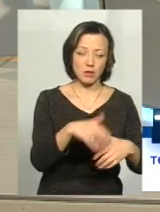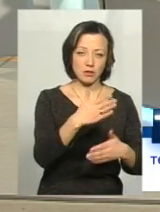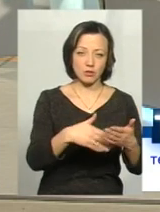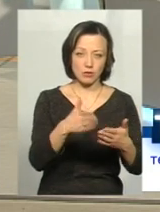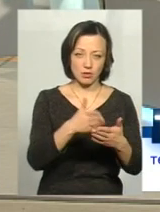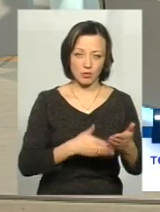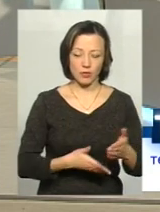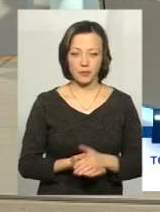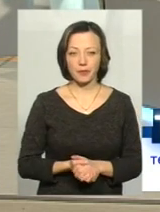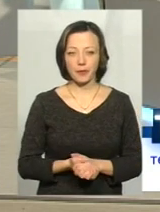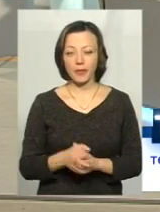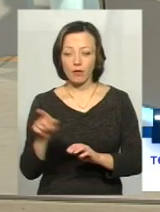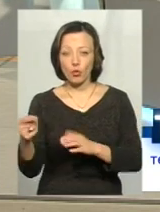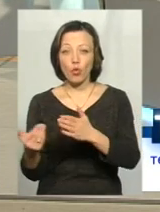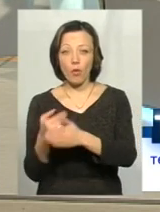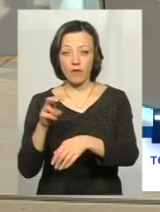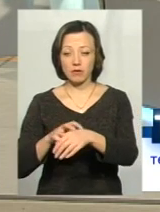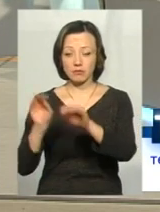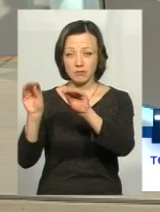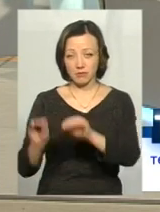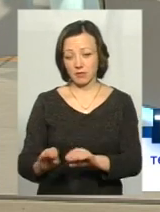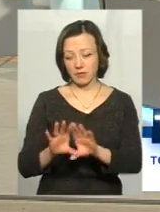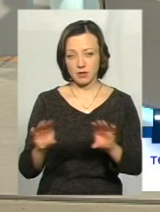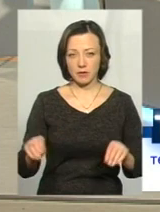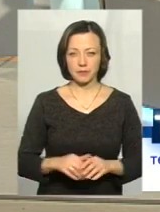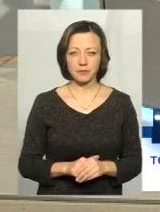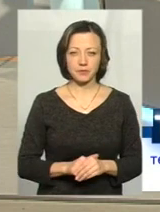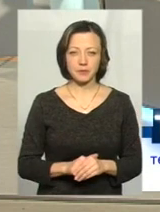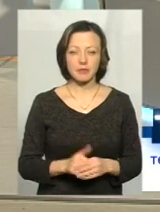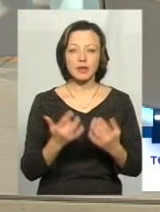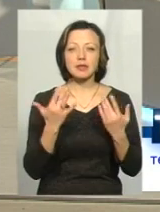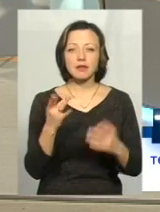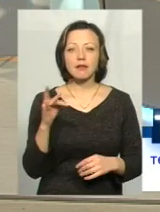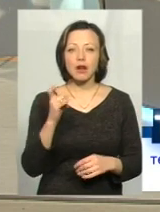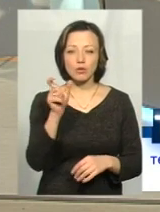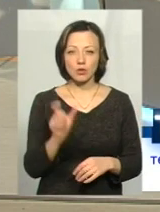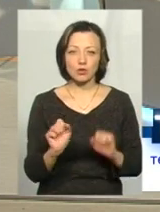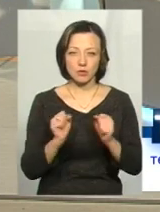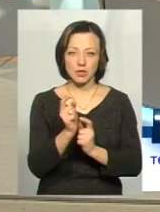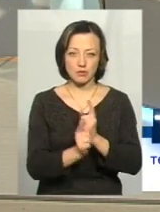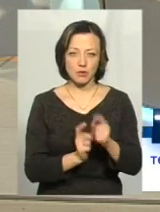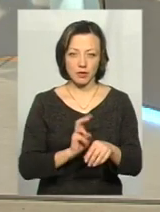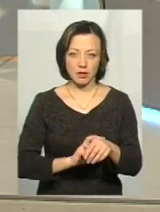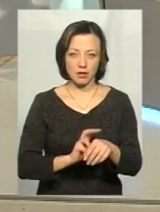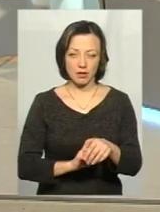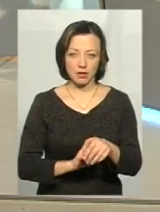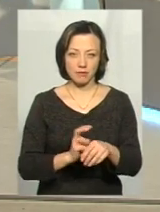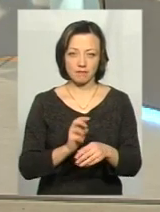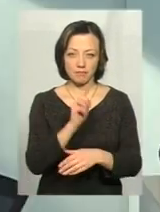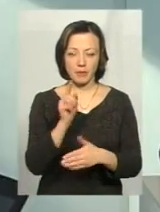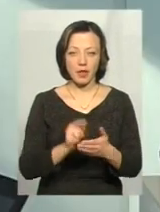обрала, заповнити аналогічну декларацію і все. Скільки разів людина може змінювати лікаря? Поки що